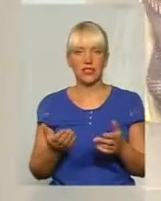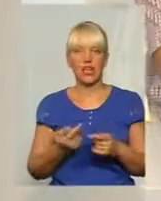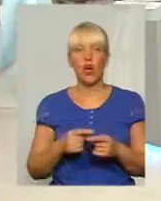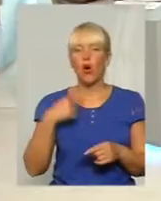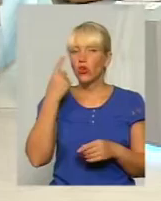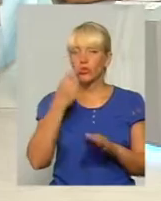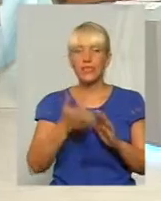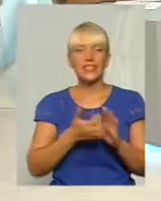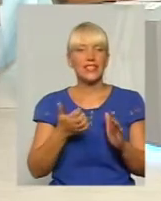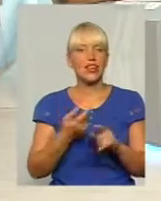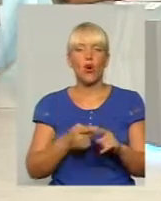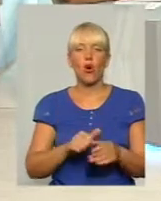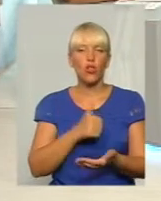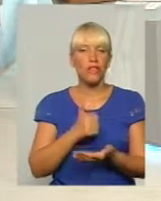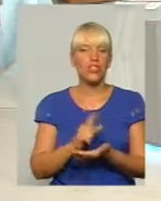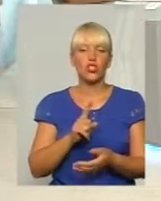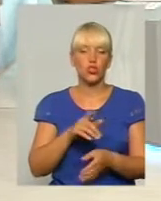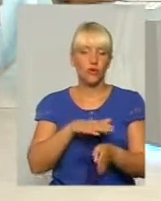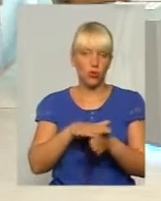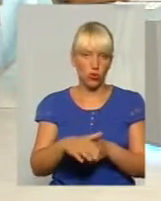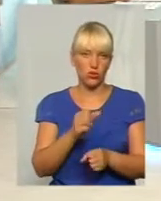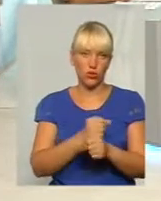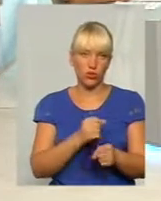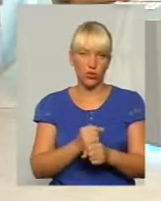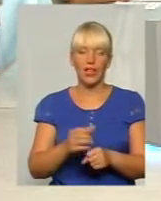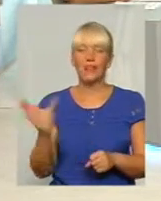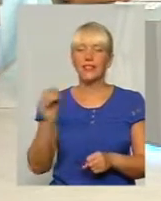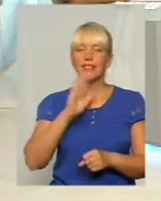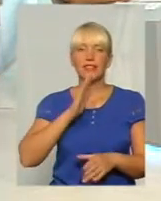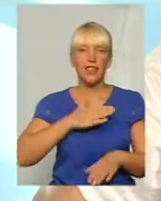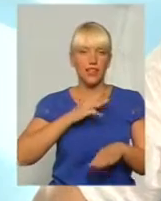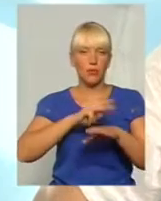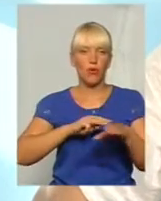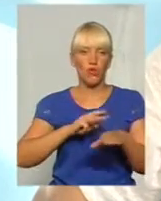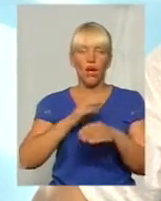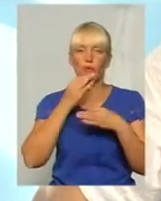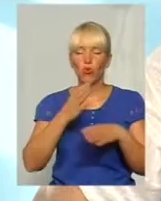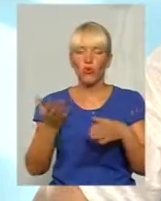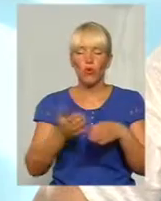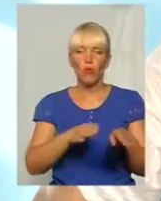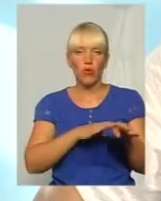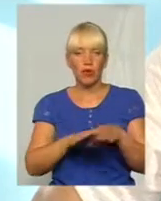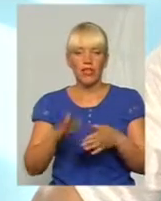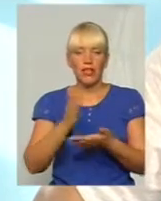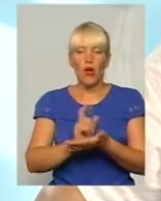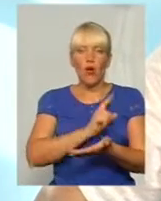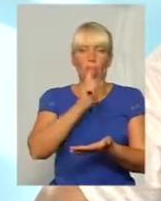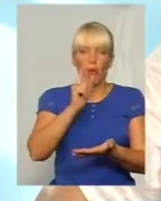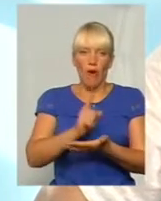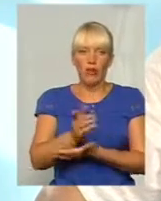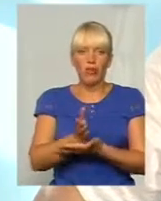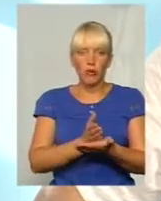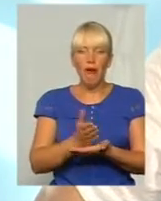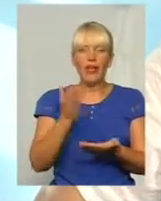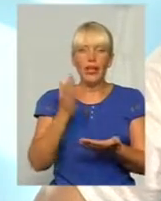головне, щоб робилася робота. В наших правоохоронців на будь-якому рівні є обов'язки службові і є високі,